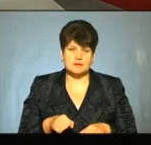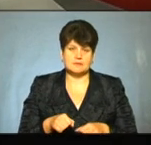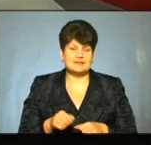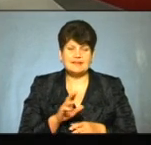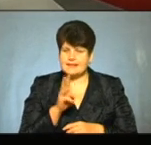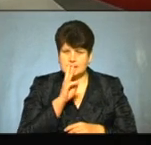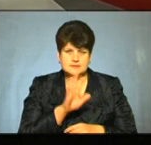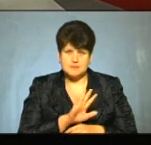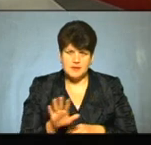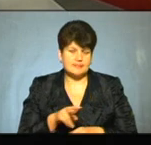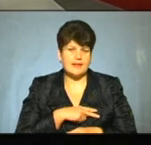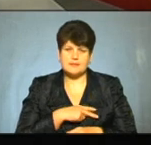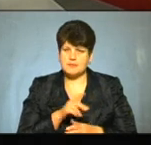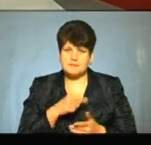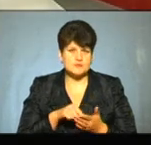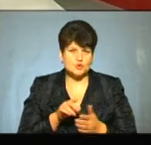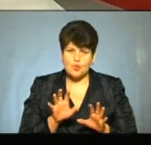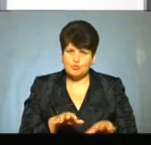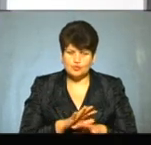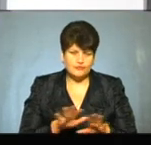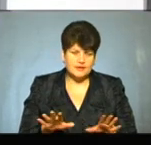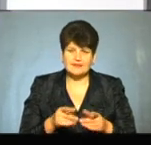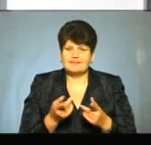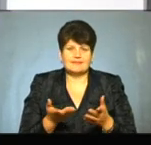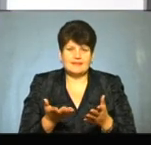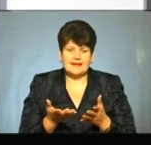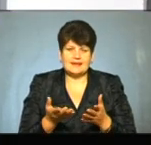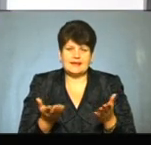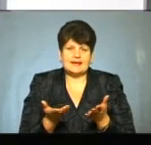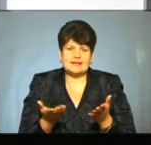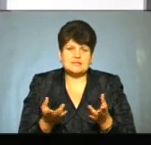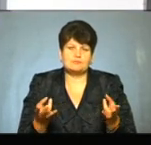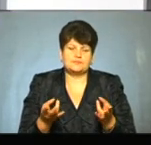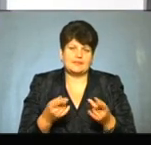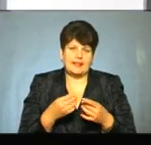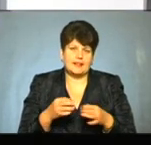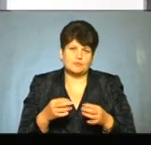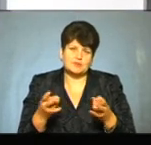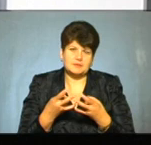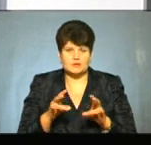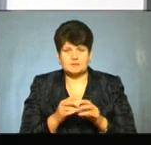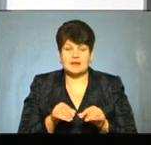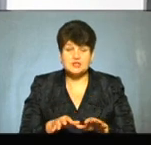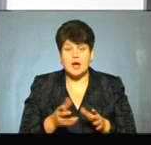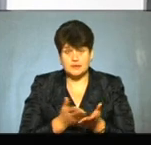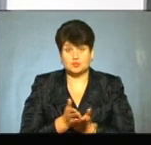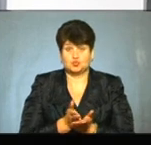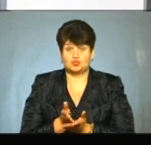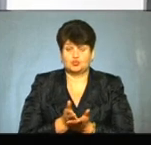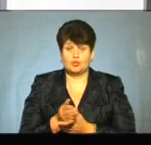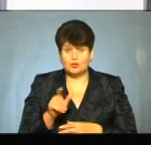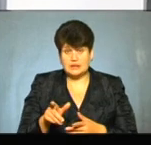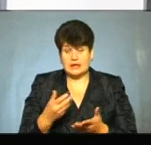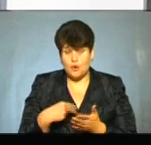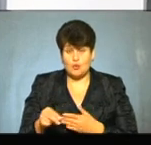Не на заробітні плати, не на премії міському голові, не на якісь соціальні, але потрібні речі, але саме на інфраструктуру. Бо